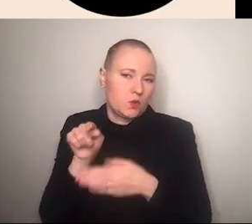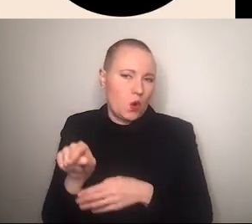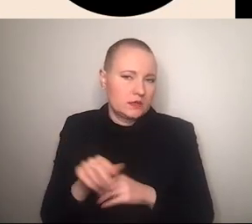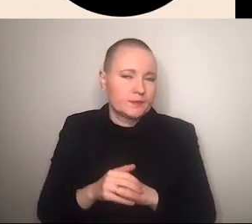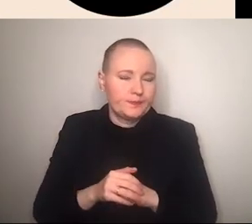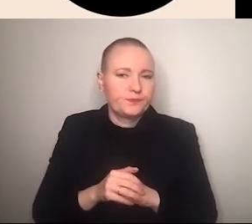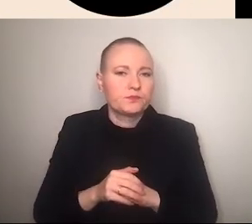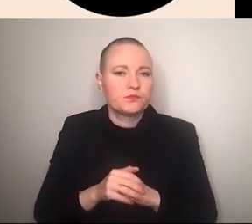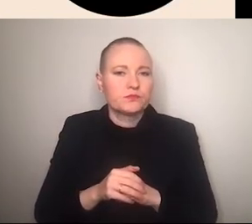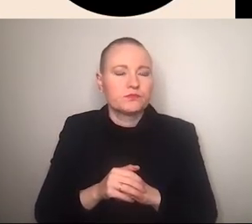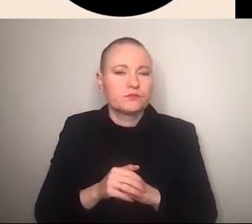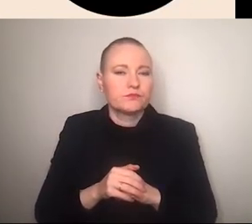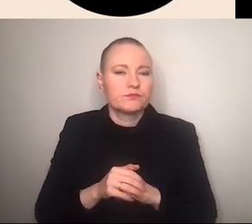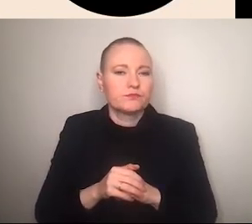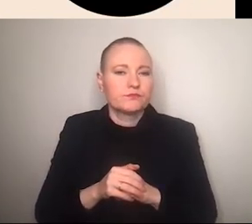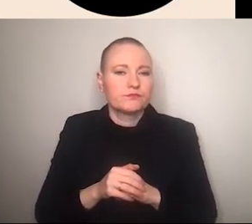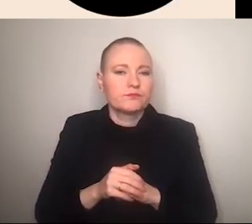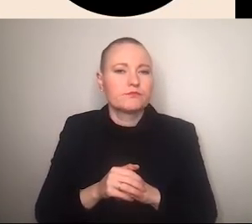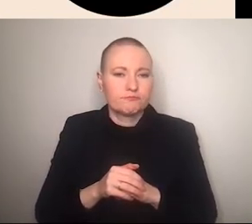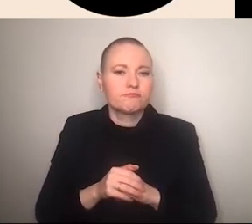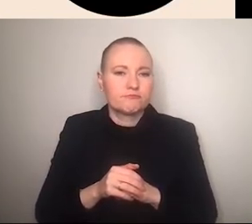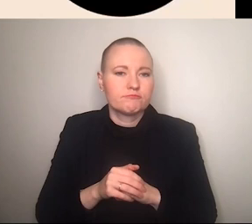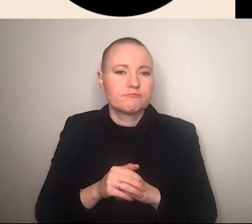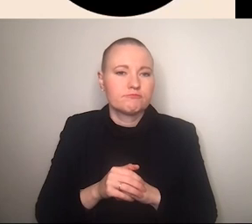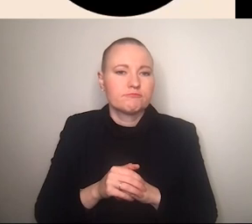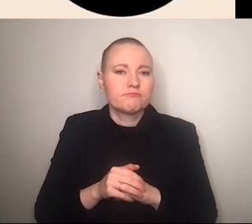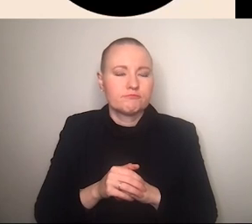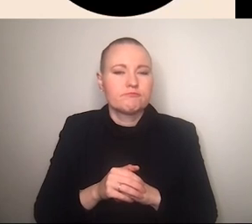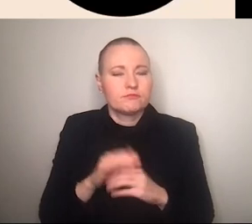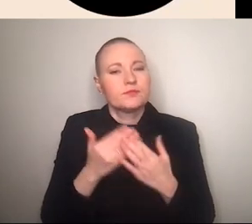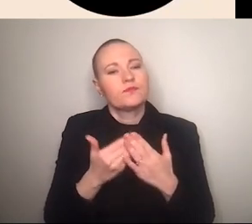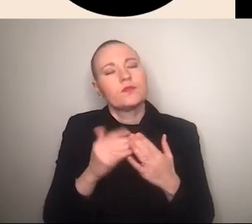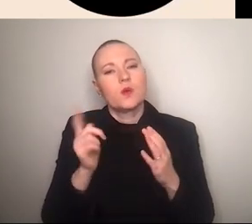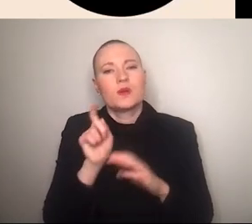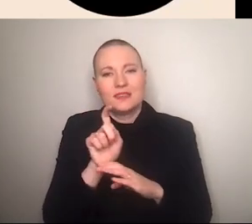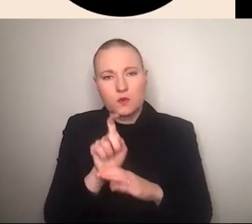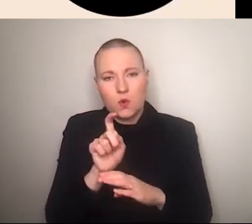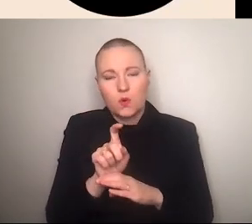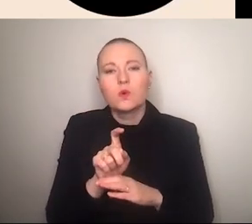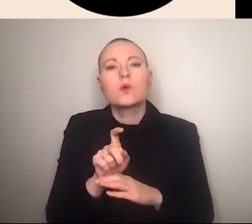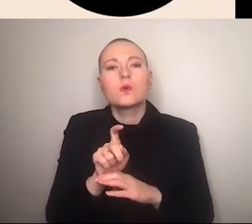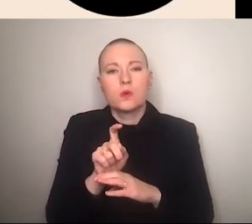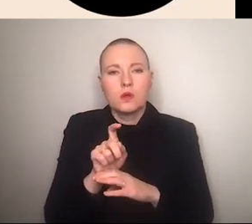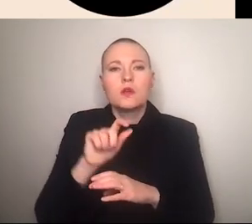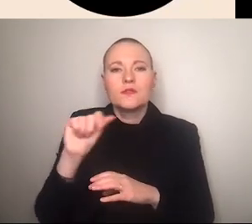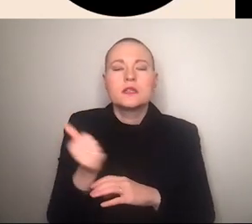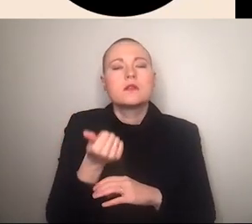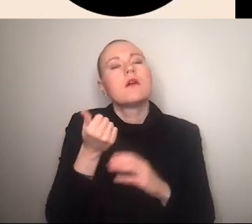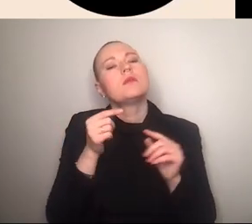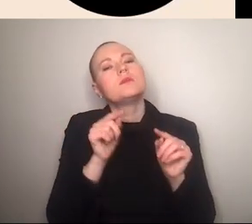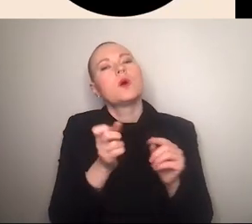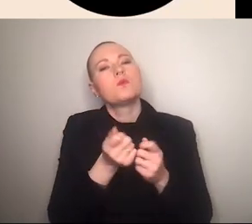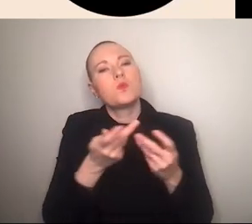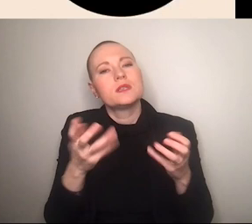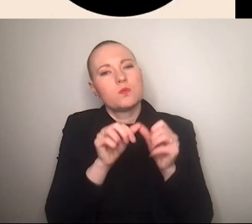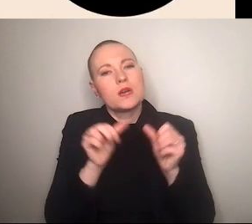und äh genau auch hier auf tik tok sozusagen gibt es äh zeichnet sich diese multimodalität